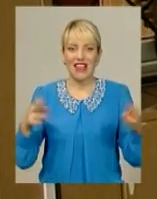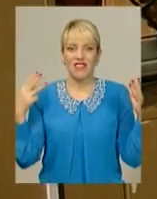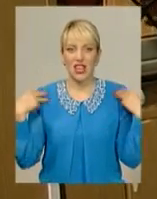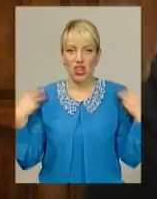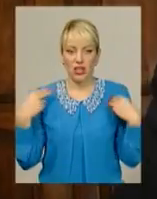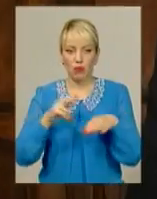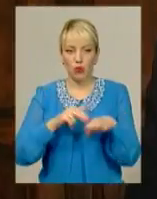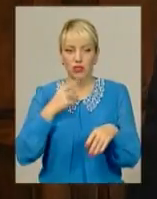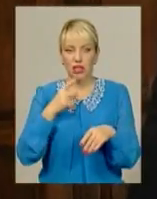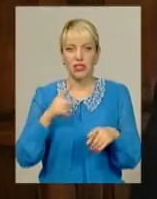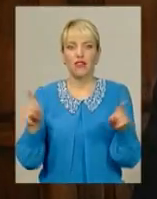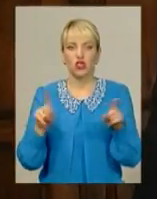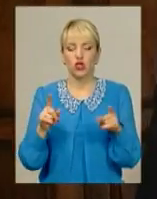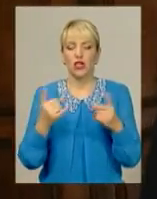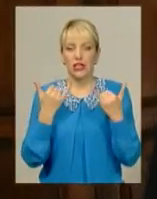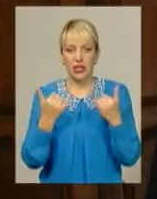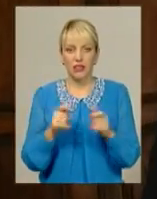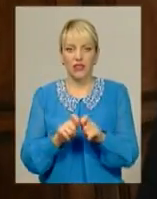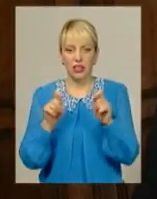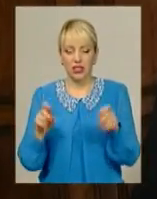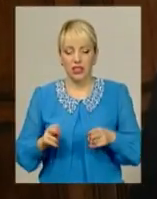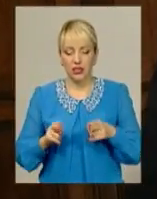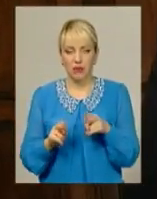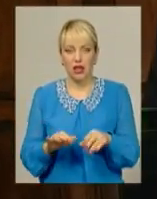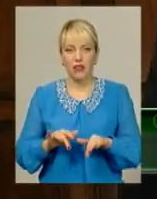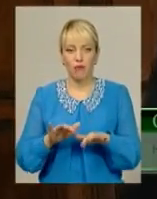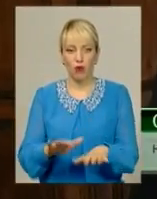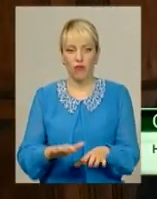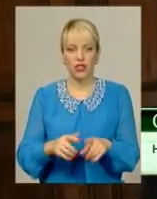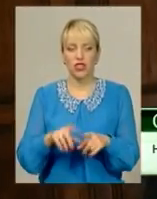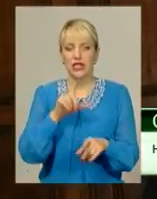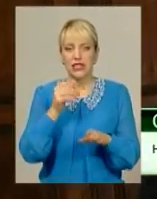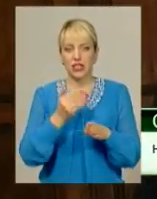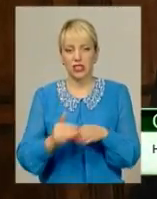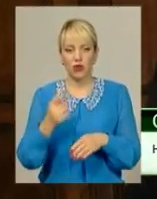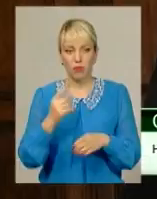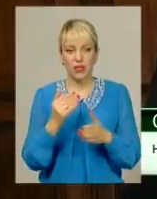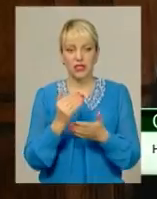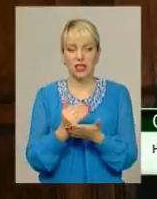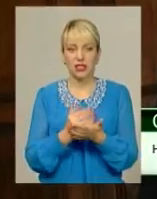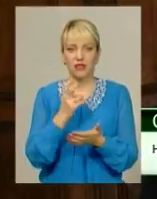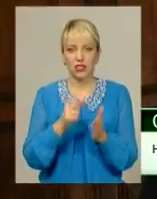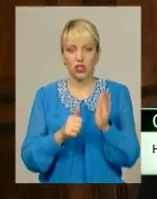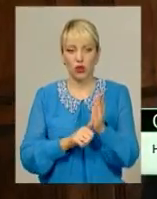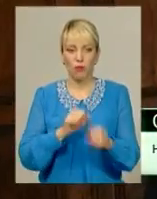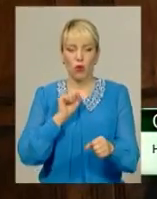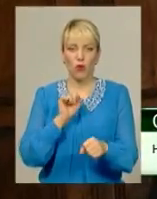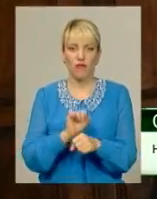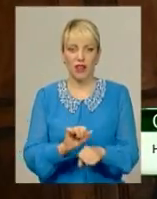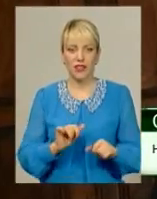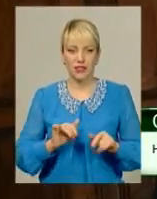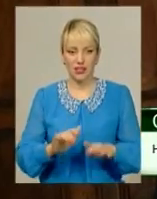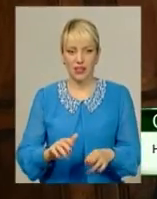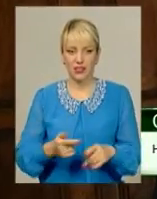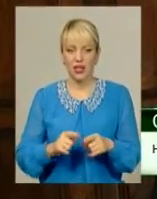усе правомірно. Є в нас відкрите кримінальне провадження за частиною 1 статті 206 щодо блокування діяльності